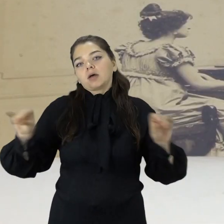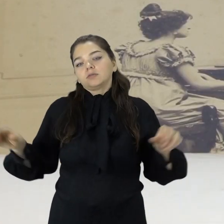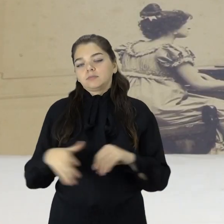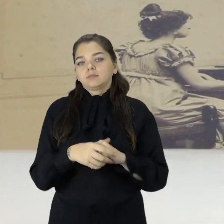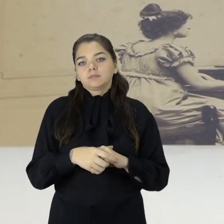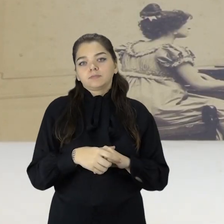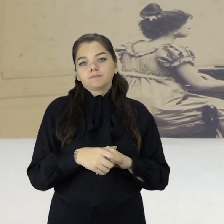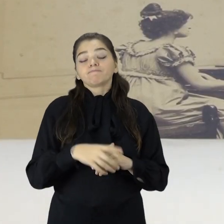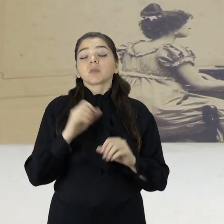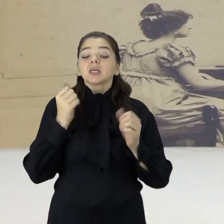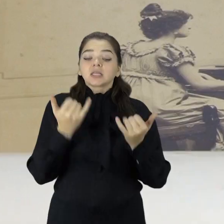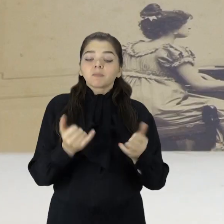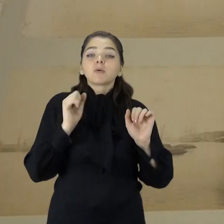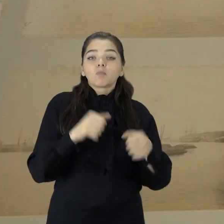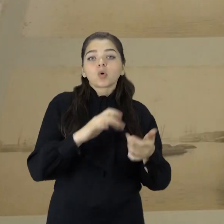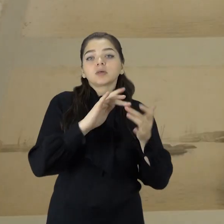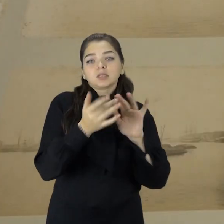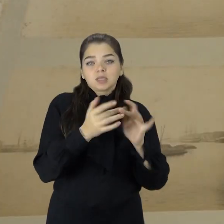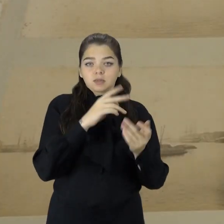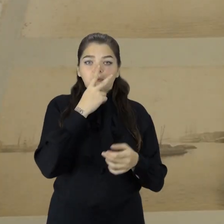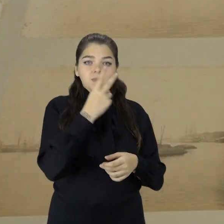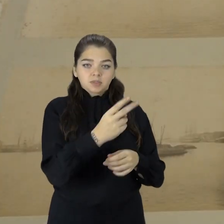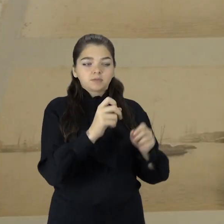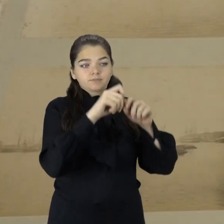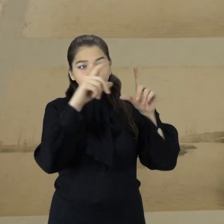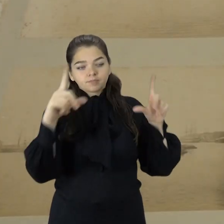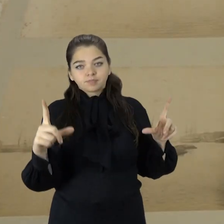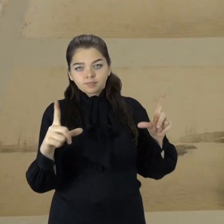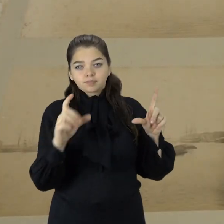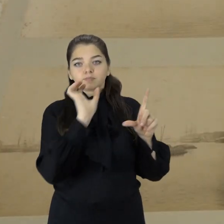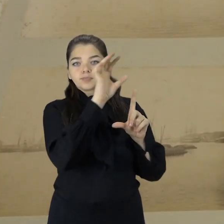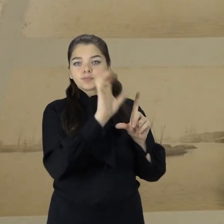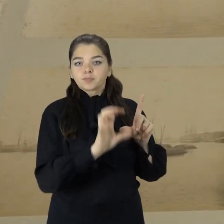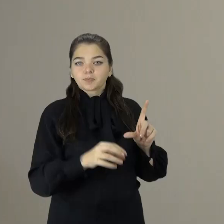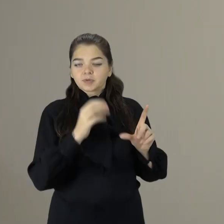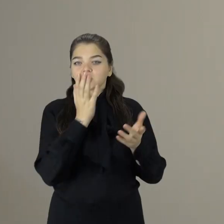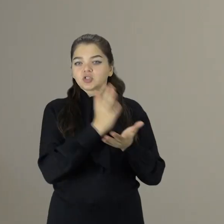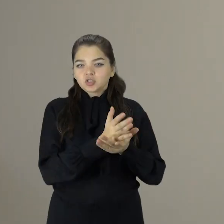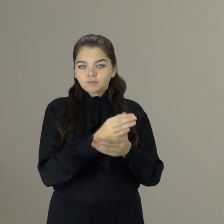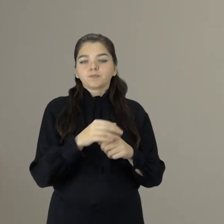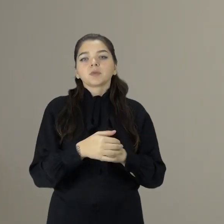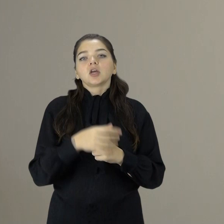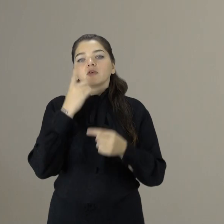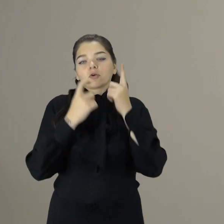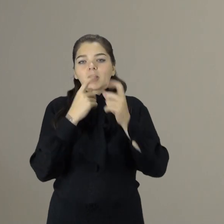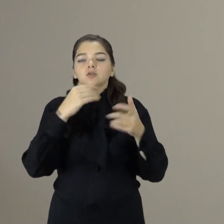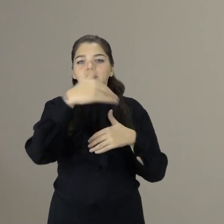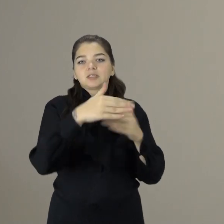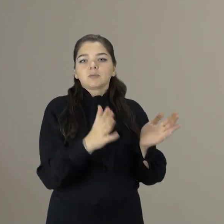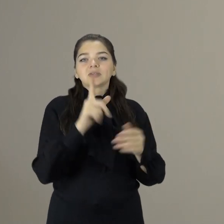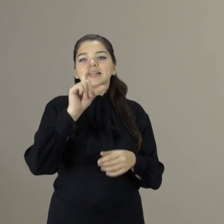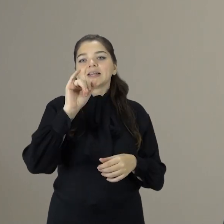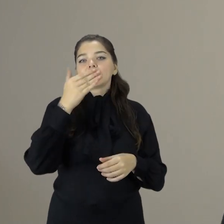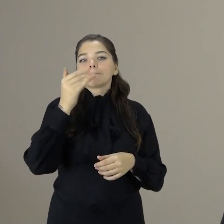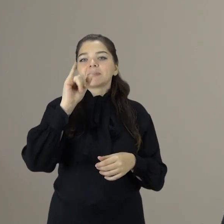jau galima pamatyti tiesa tik internete, virtualiai, jie yra suskaitmeninta Lietuvos integralioje muzieje